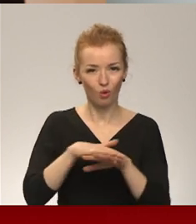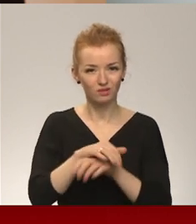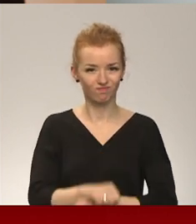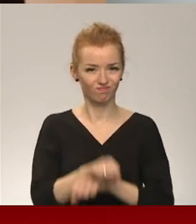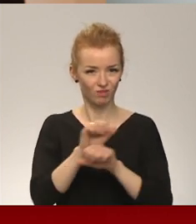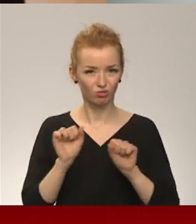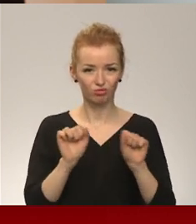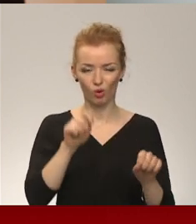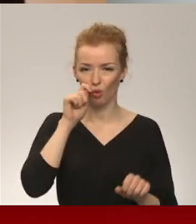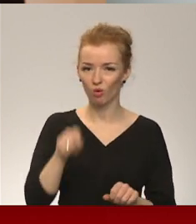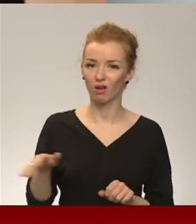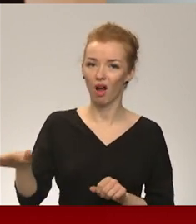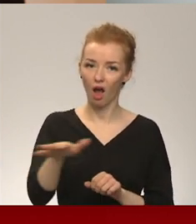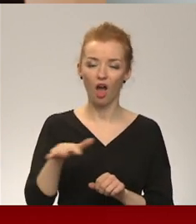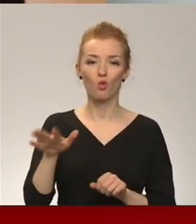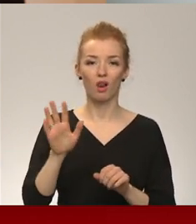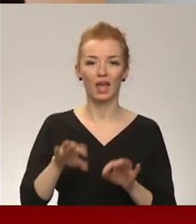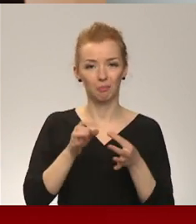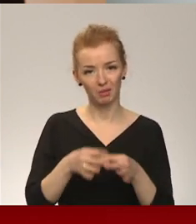Ukraiņu tautas tiesības uz savu brīvo un neatkarīgo valstu.